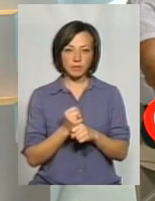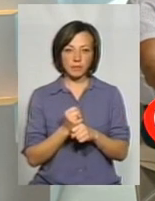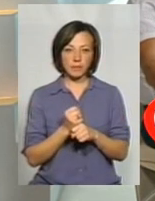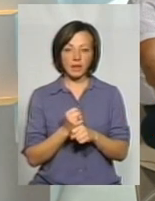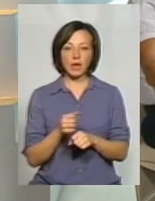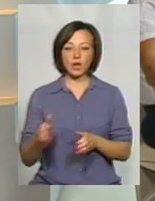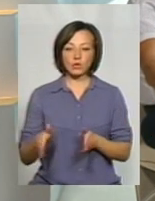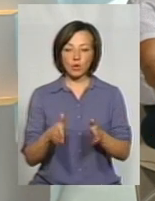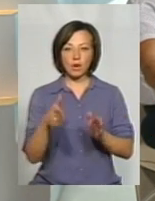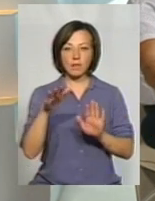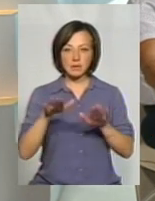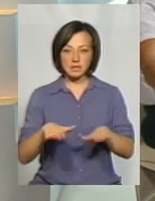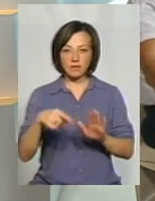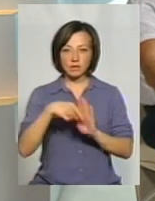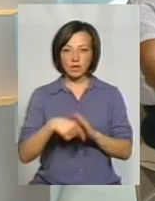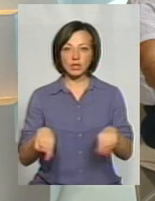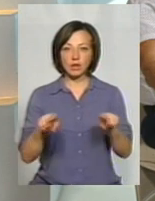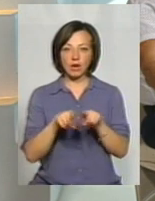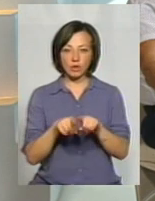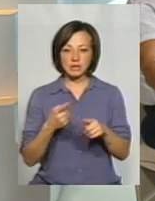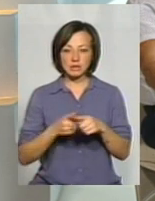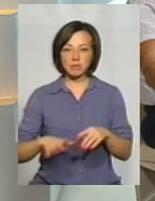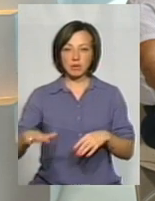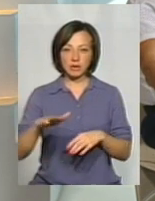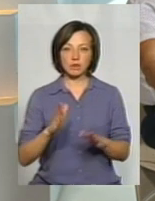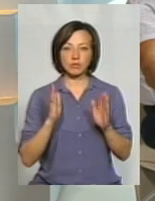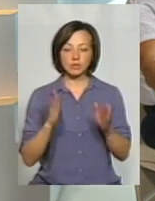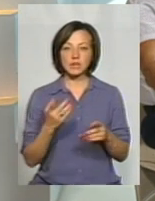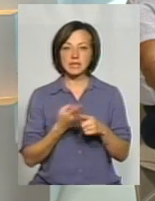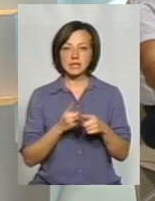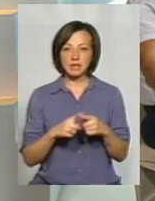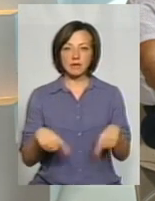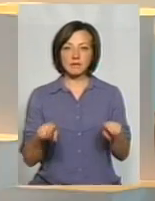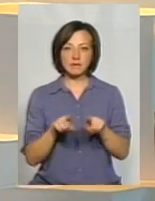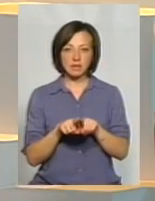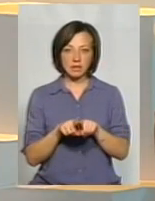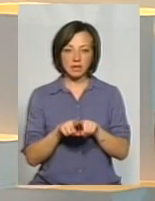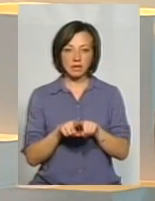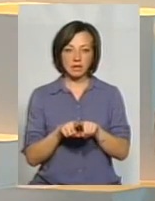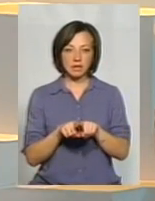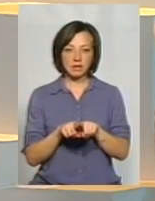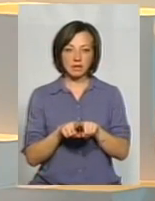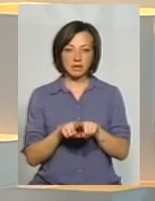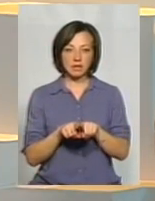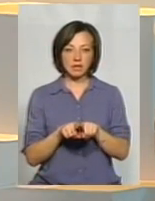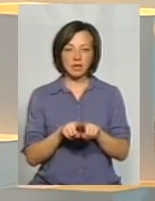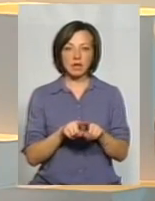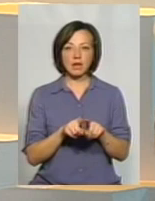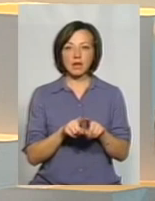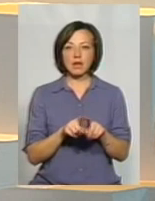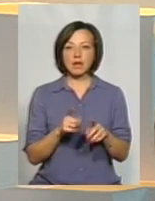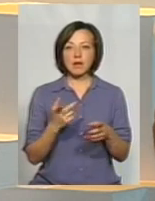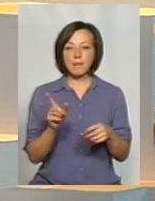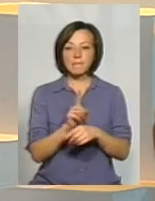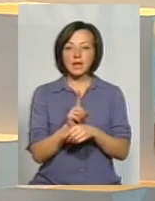і дорогі місцевого значення також ці майданчики будуть. Але це все-таки міра для виявлення порушника